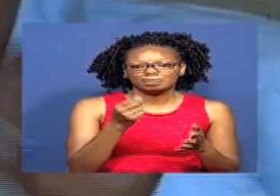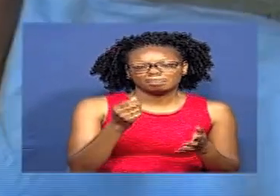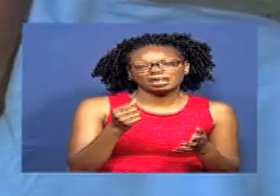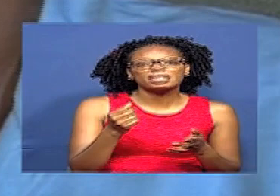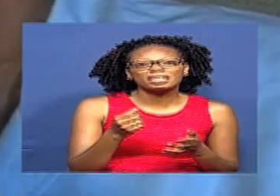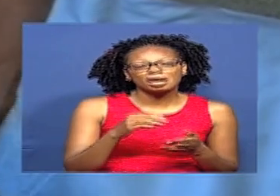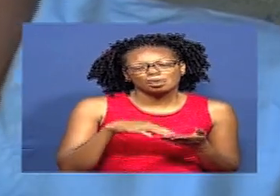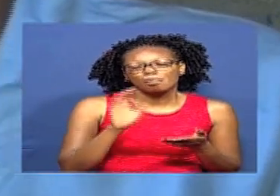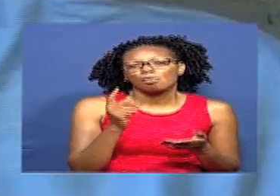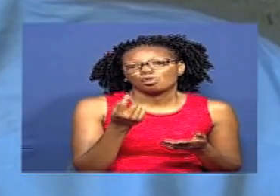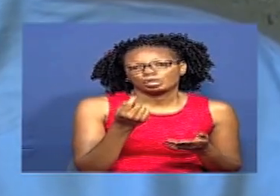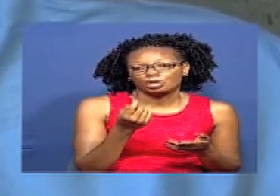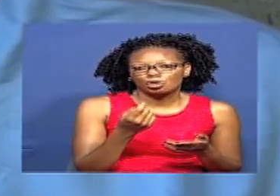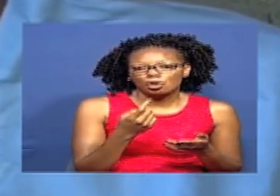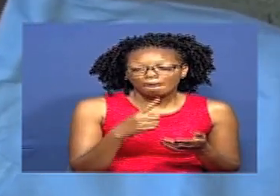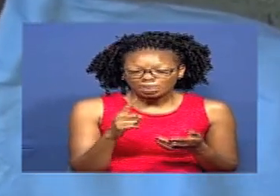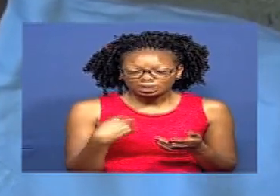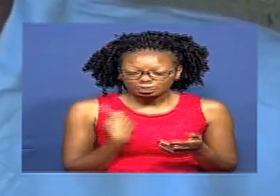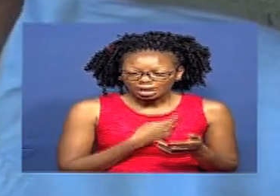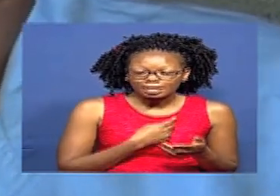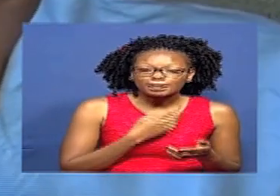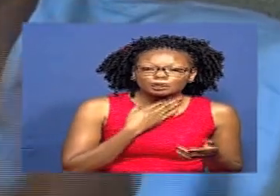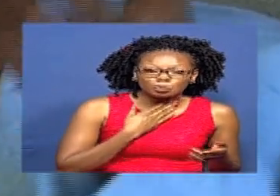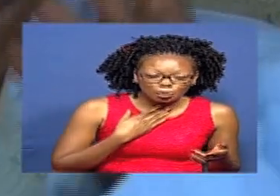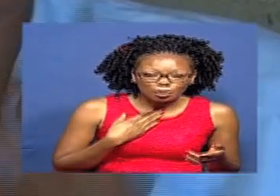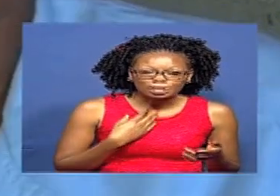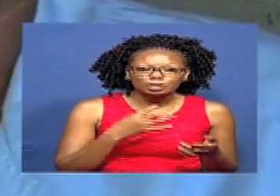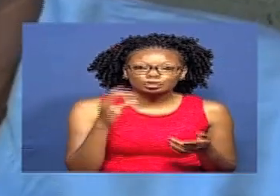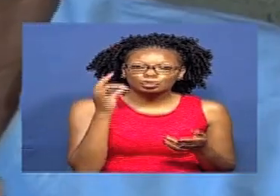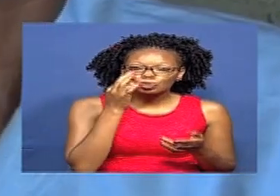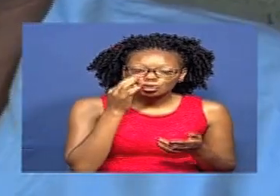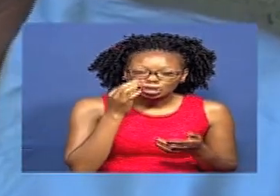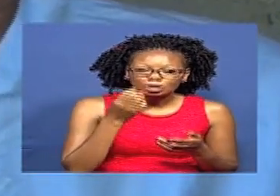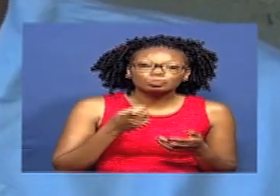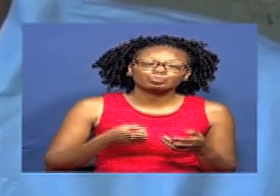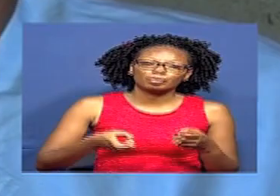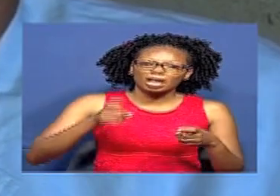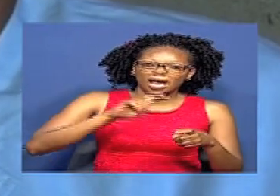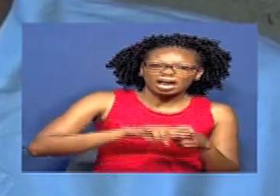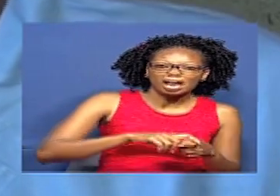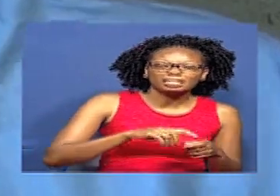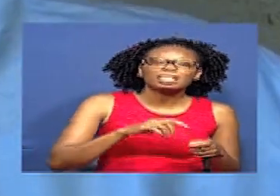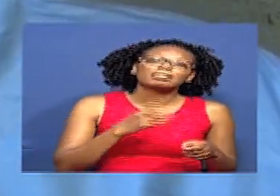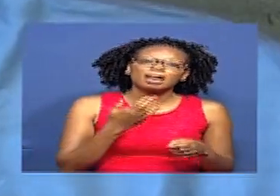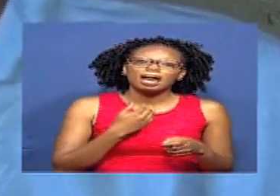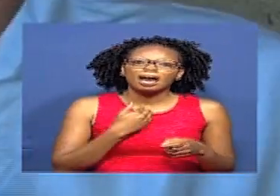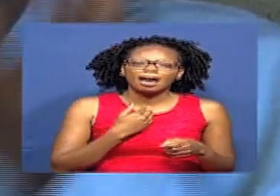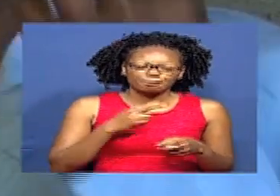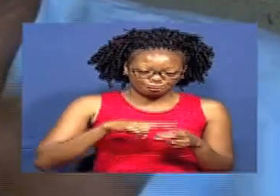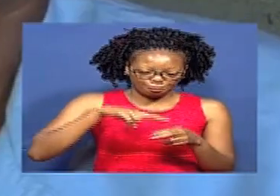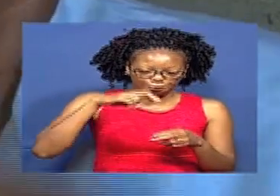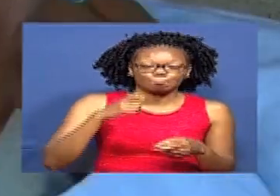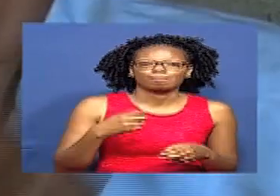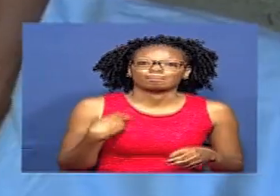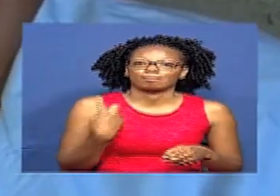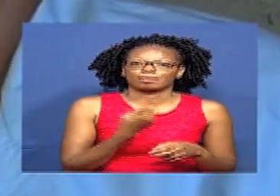waneza nunua ili waweze kupanda Kwa sababu sisi haji yetu likuwa ni hiyo machungwa, tufanye juisi Tununue kwa hao na